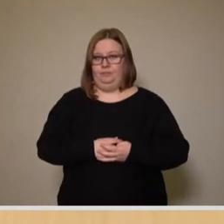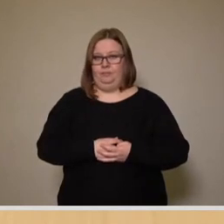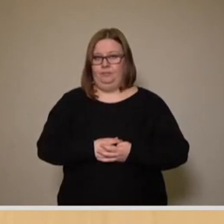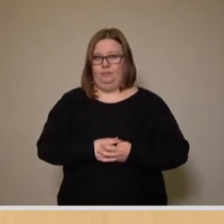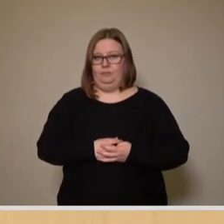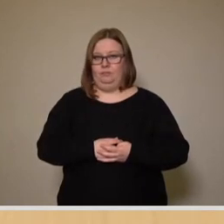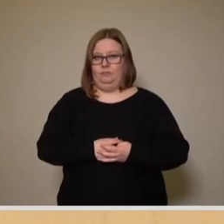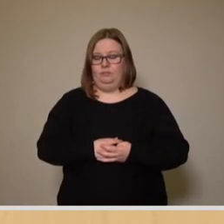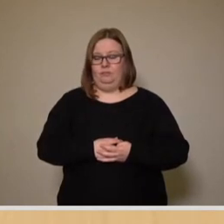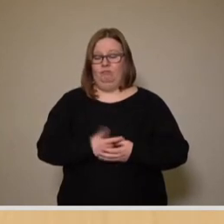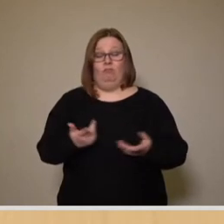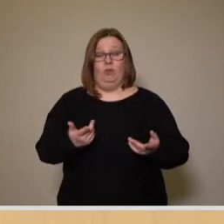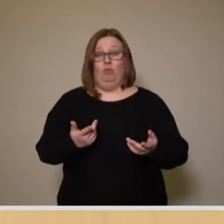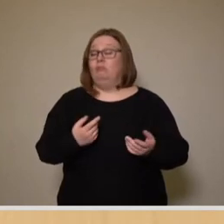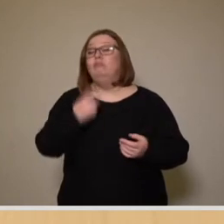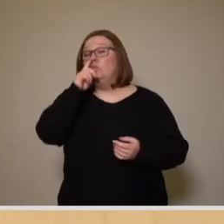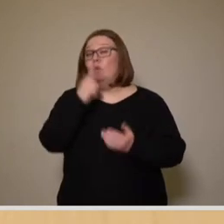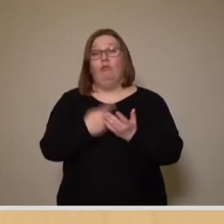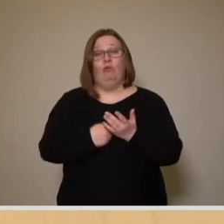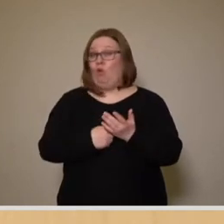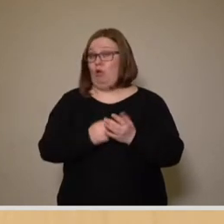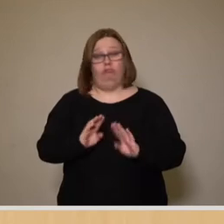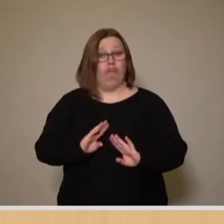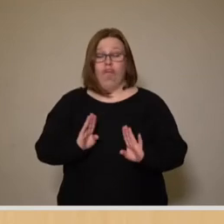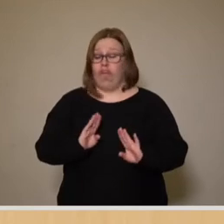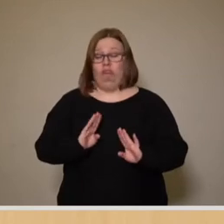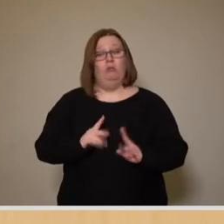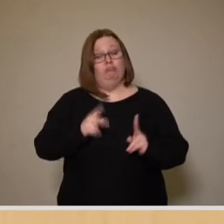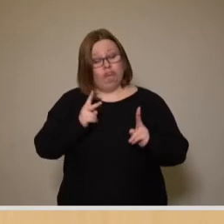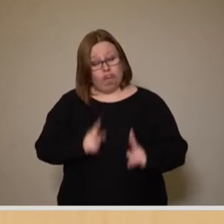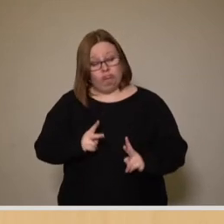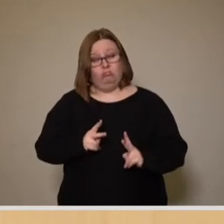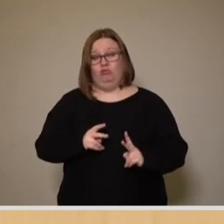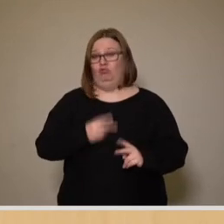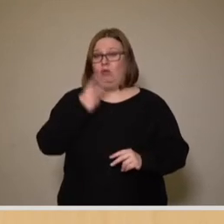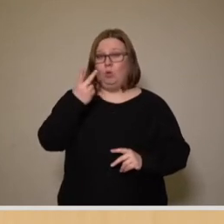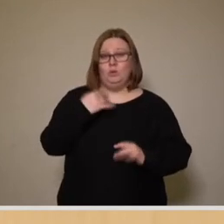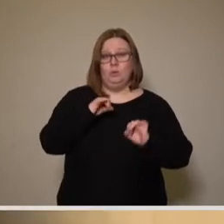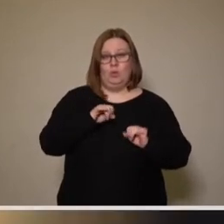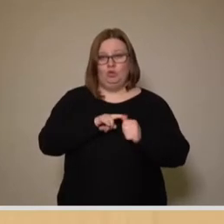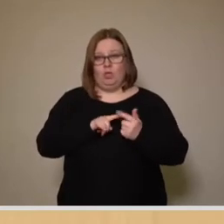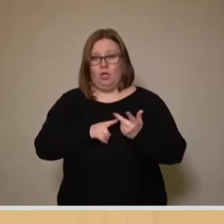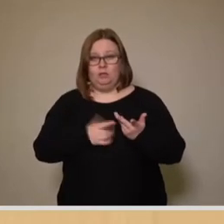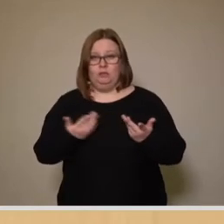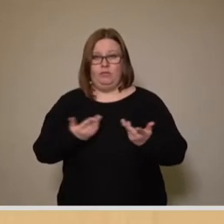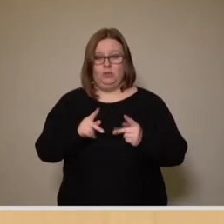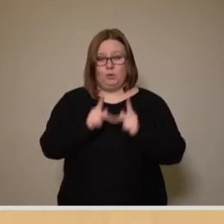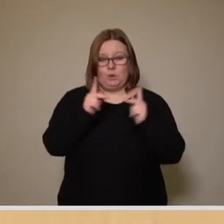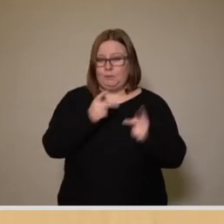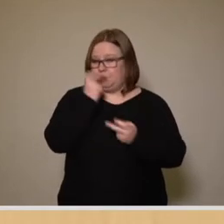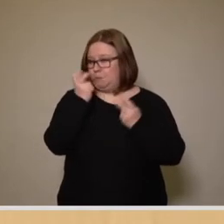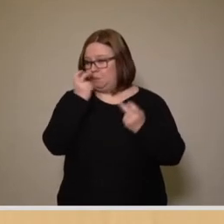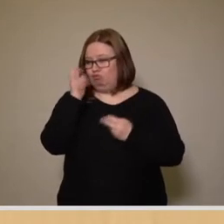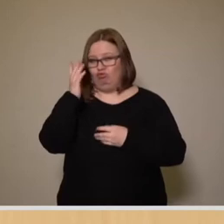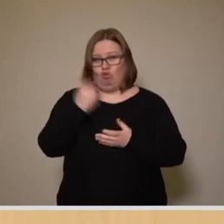Wir haben nicht nur gefordert, sondern als Bürgerinitiative ernsthaft nach Möglichkeiten für ein Konzept gesucht.